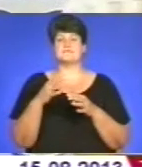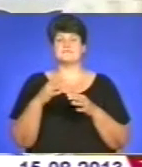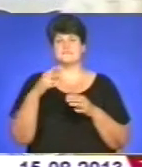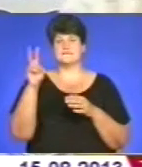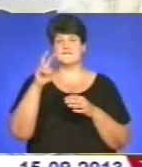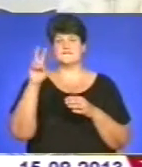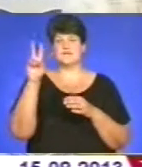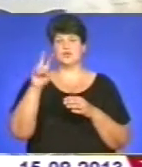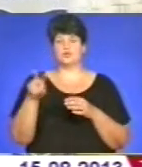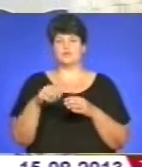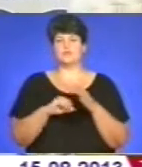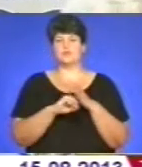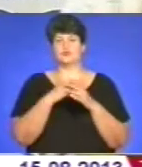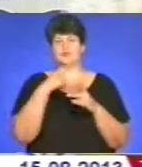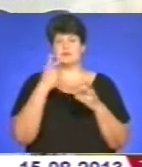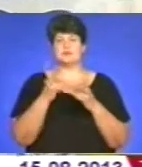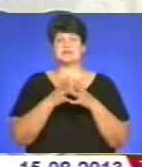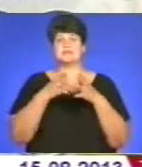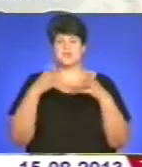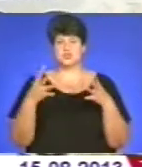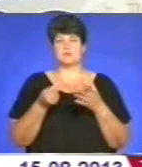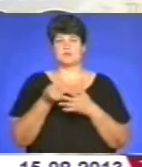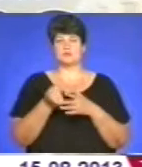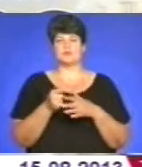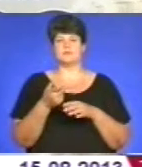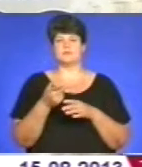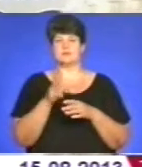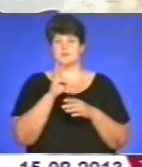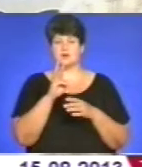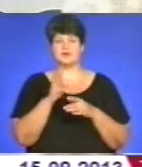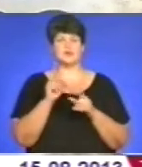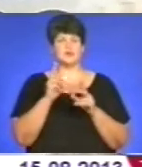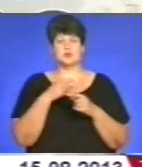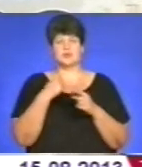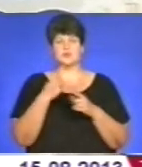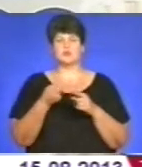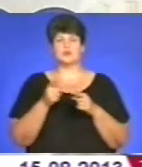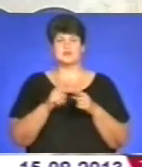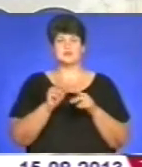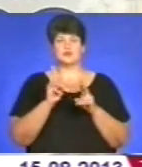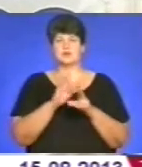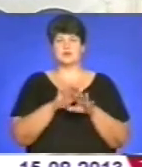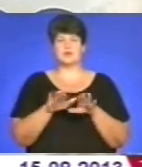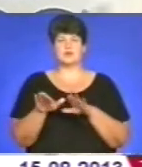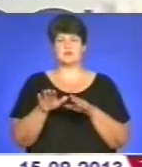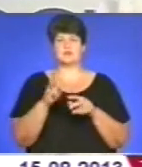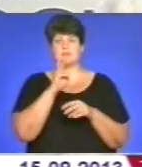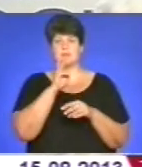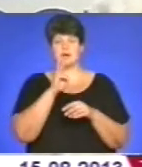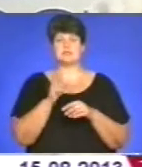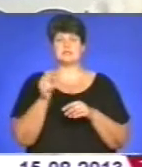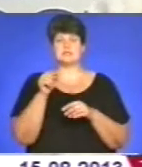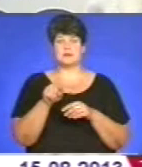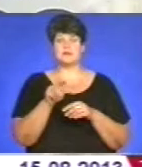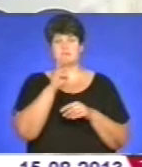оплату для населення, наприклад, за енергоносії. Але ніхто не говорить про це, не порівнює нашу заробітну плату з тими заробітними